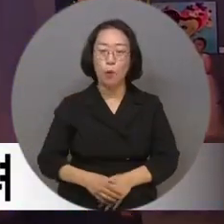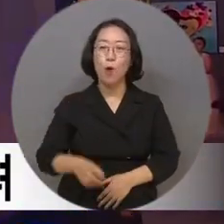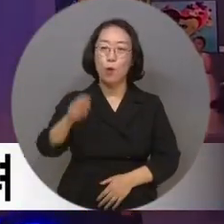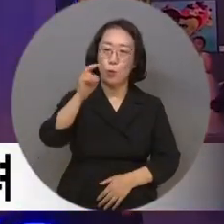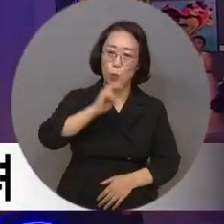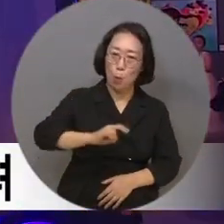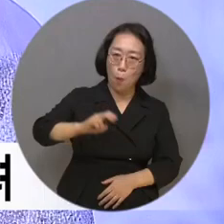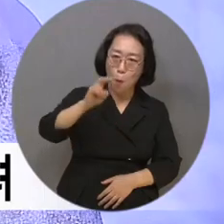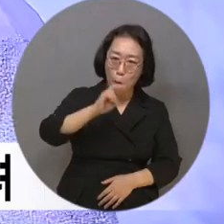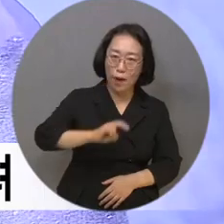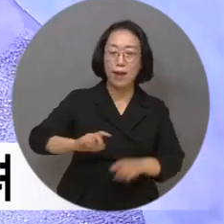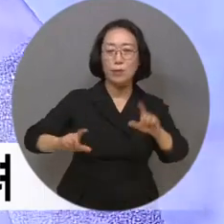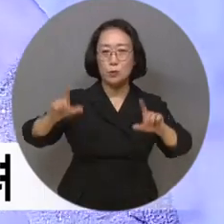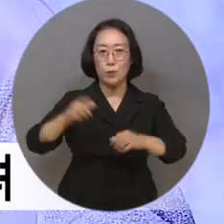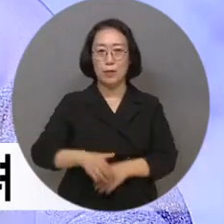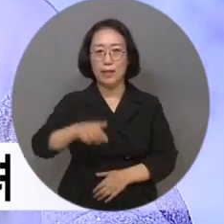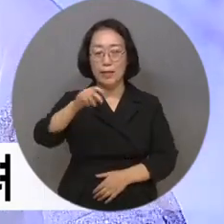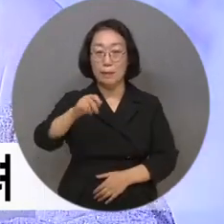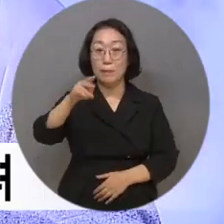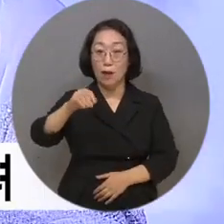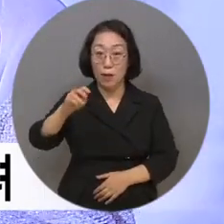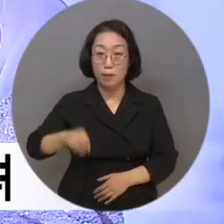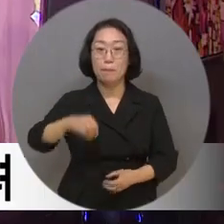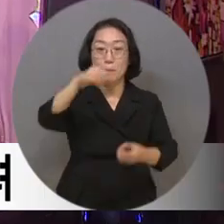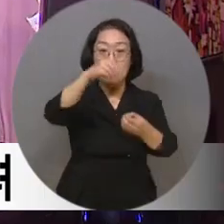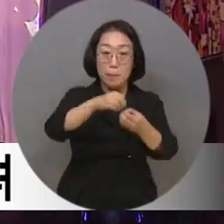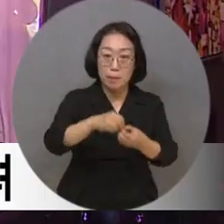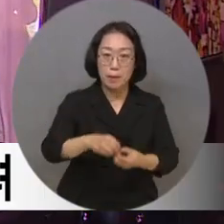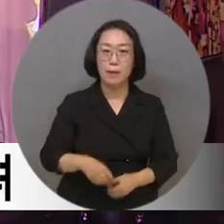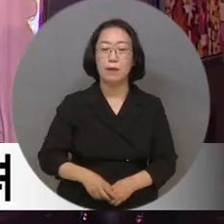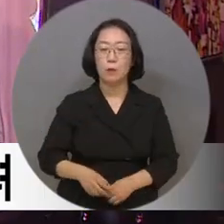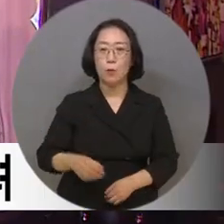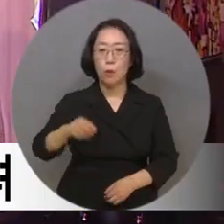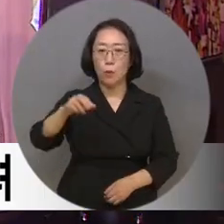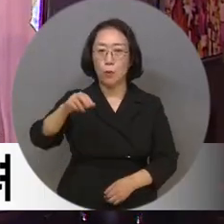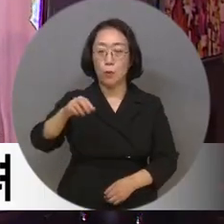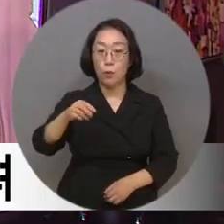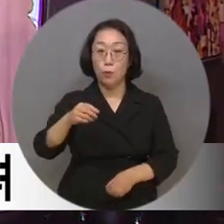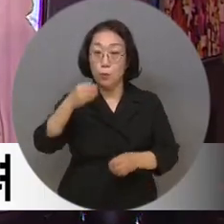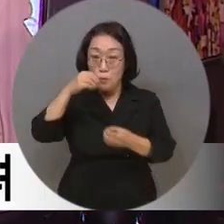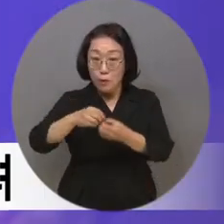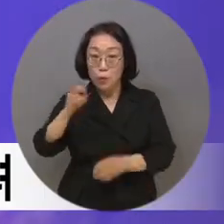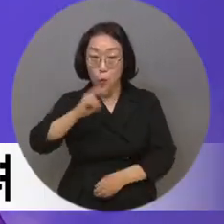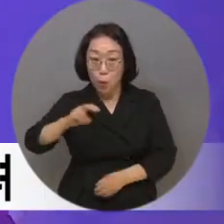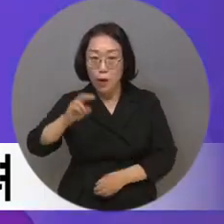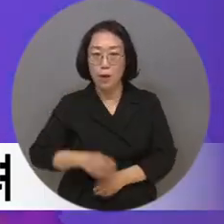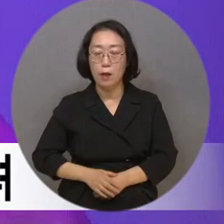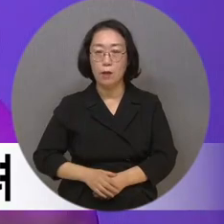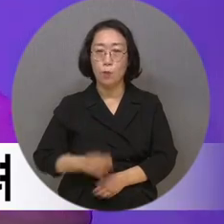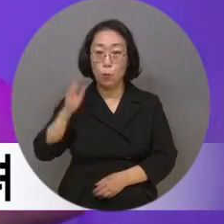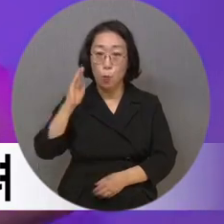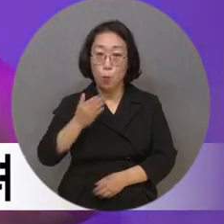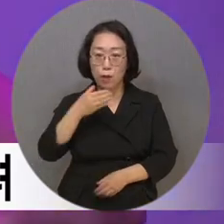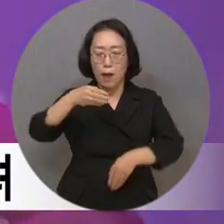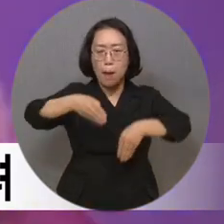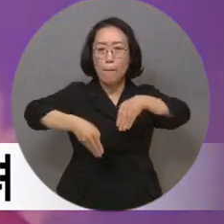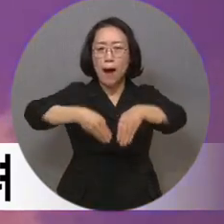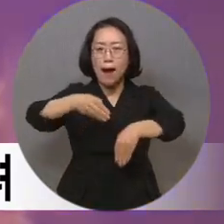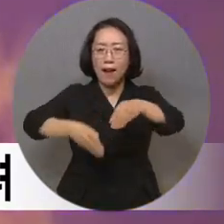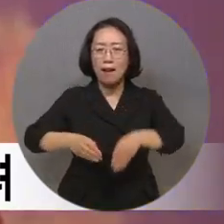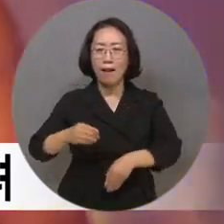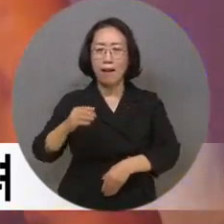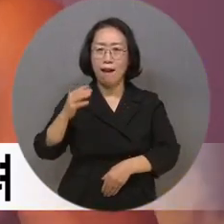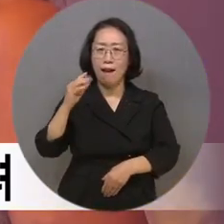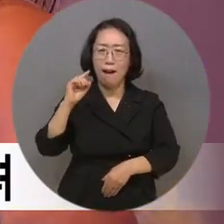노래가라. 김영인 명창과 미녀자매의 흥겨운 공연과 청각장의 발레리나 고아라 씨의 아름다운 무대가